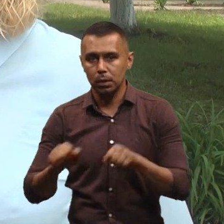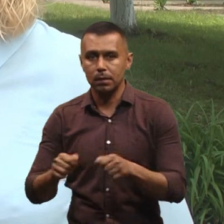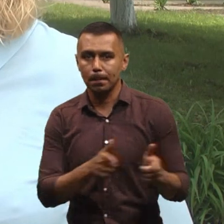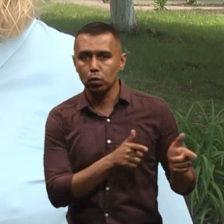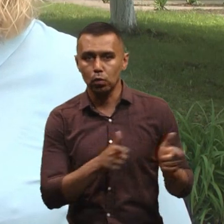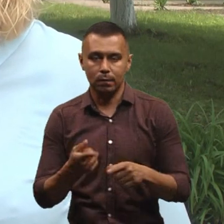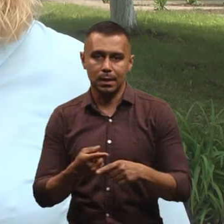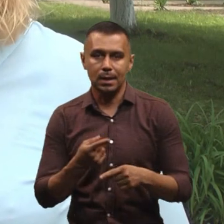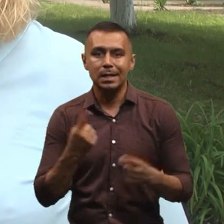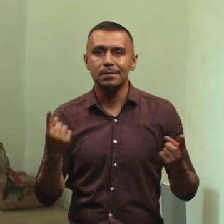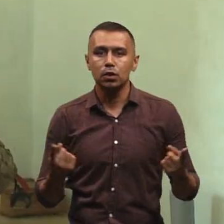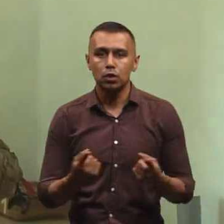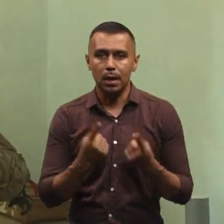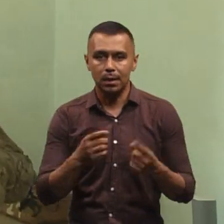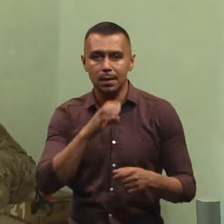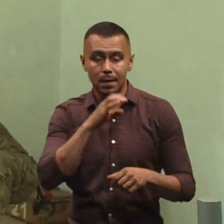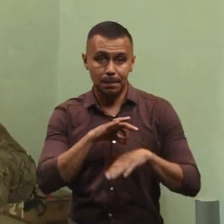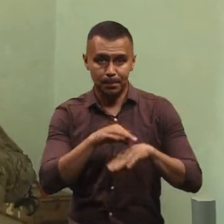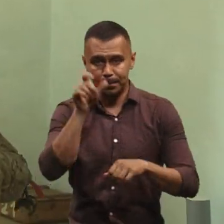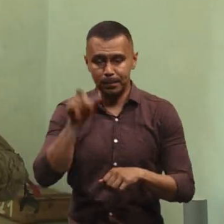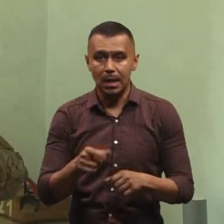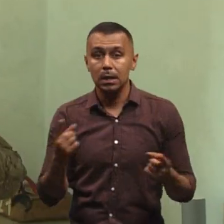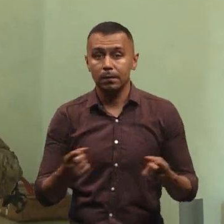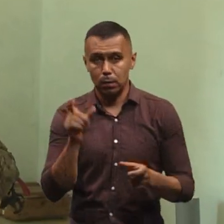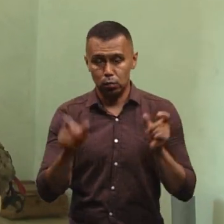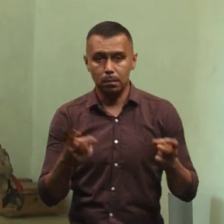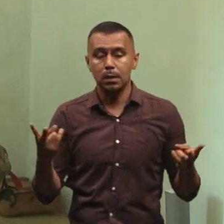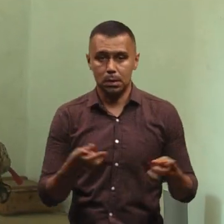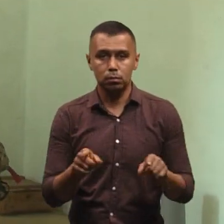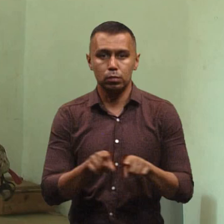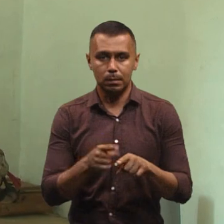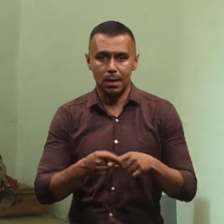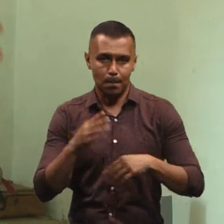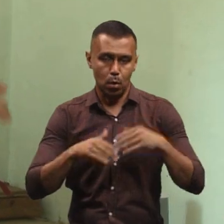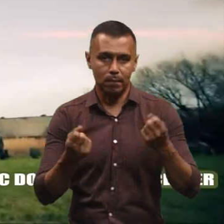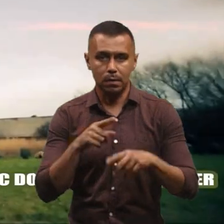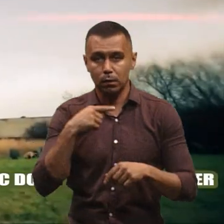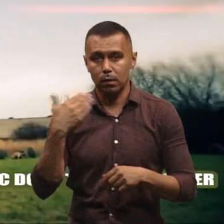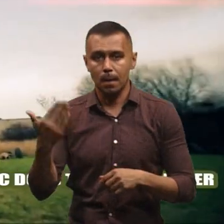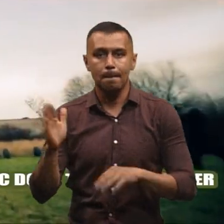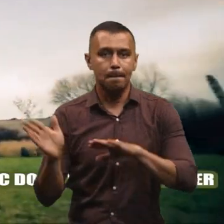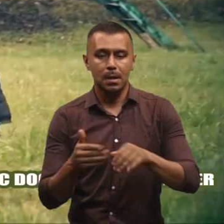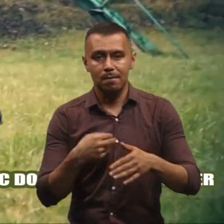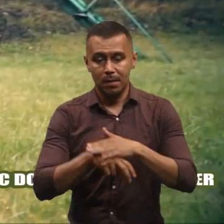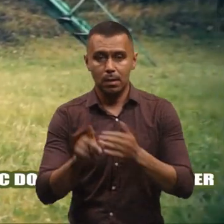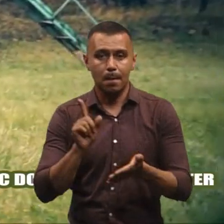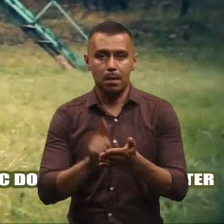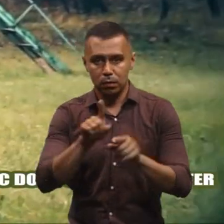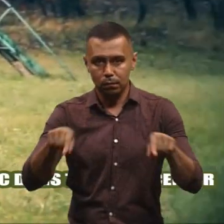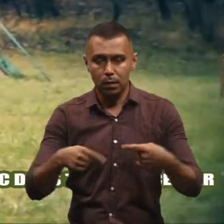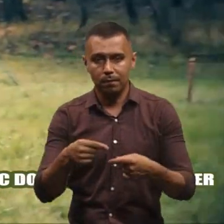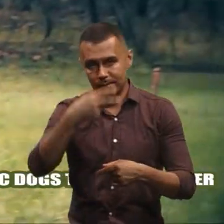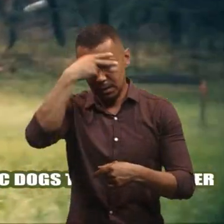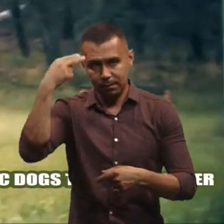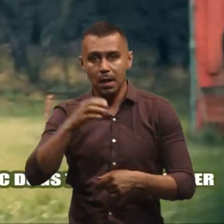підготовки цивільних кінологів. Цивільним кінологія теж потрібна, каже Вітаво, згустаєтись. За його словами, після виходу на пенсію він створив в